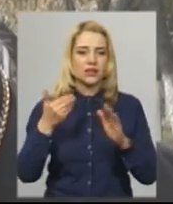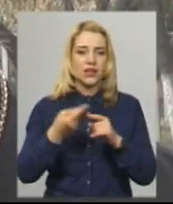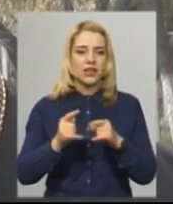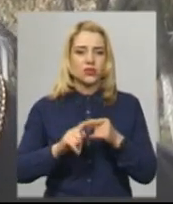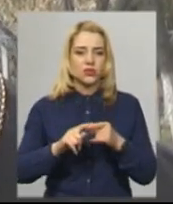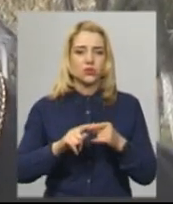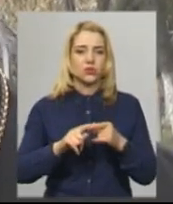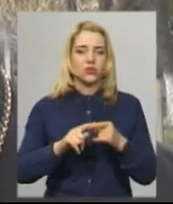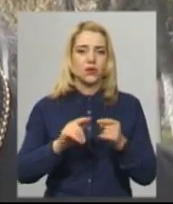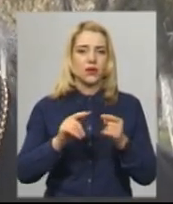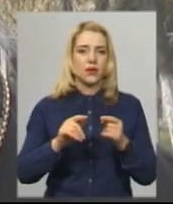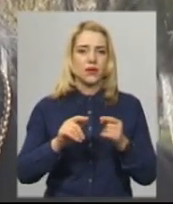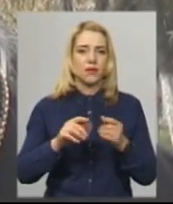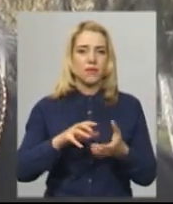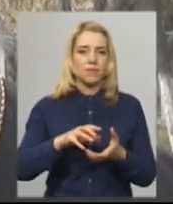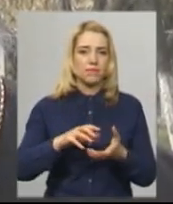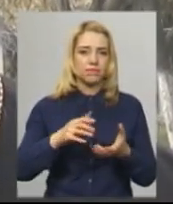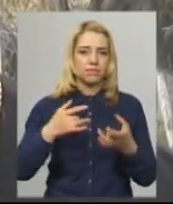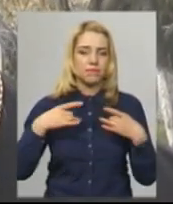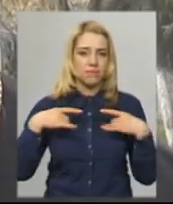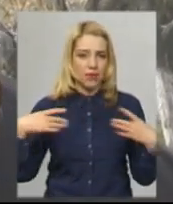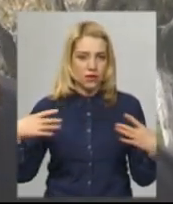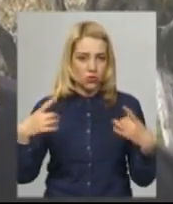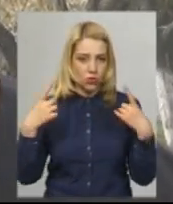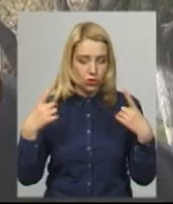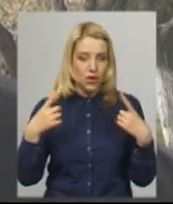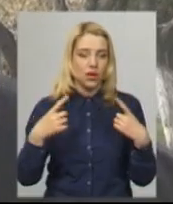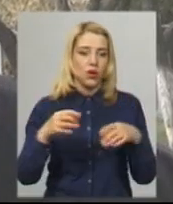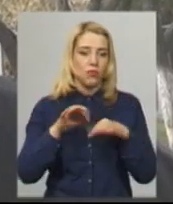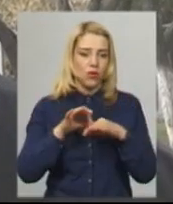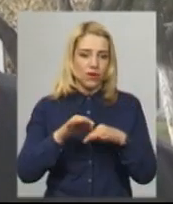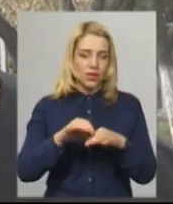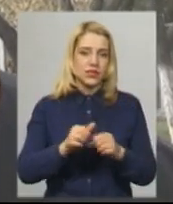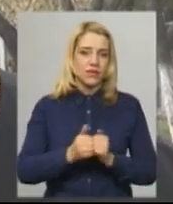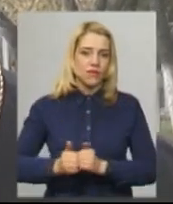Пасху провести в колі родин.